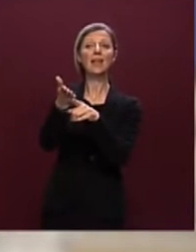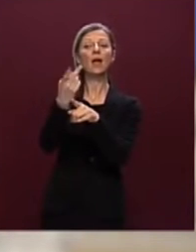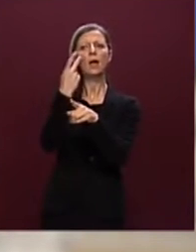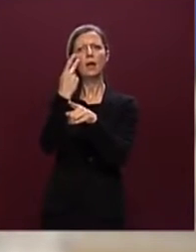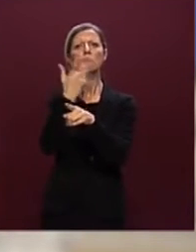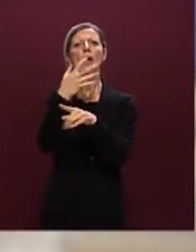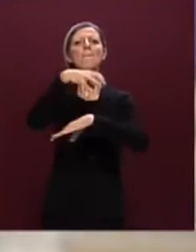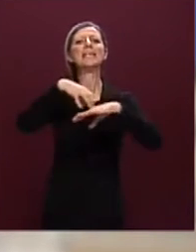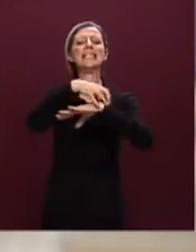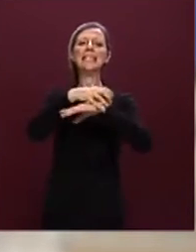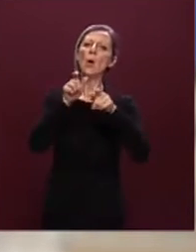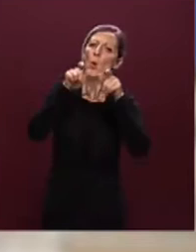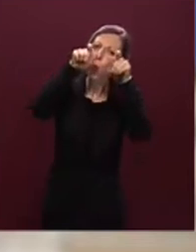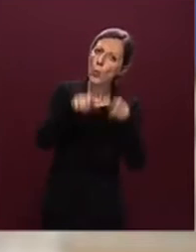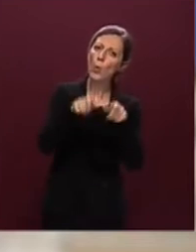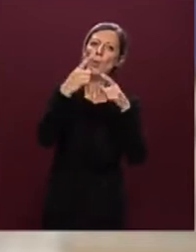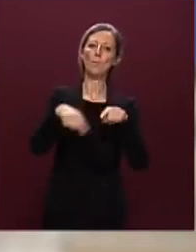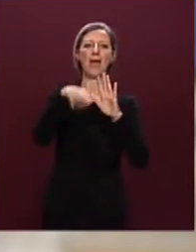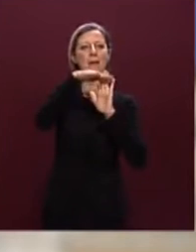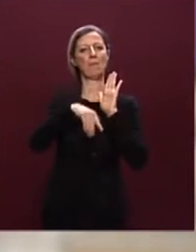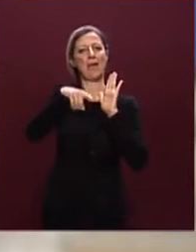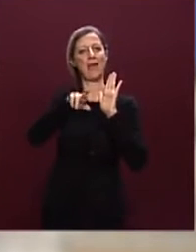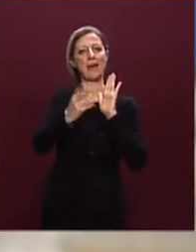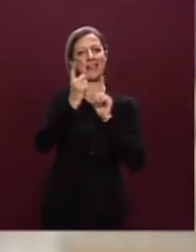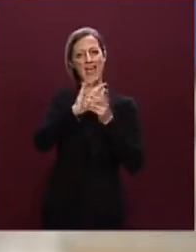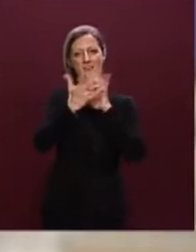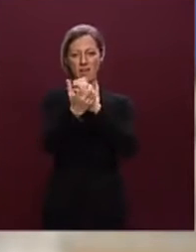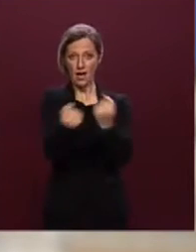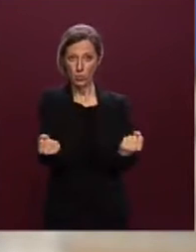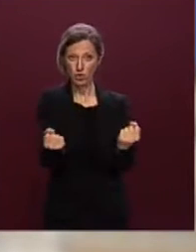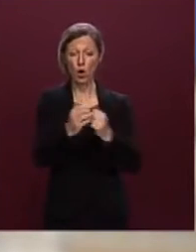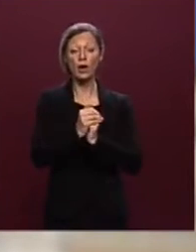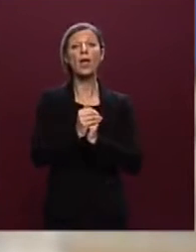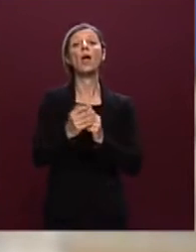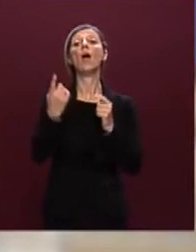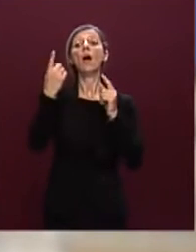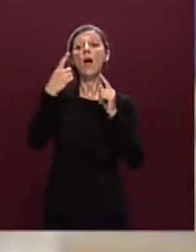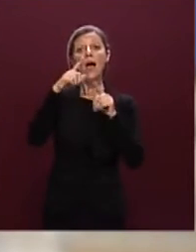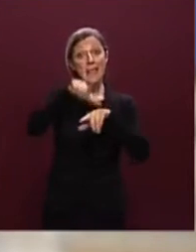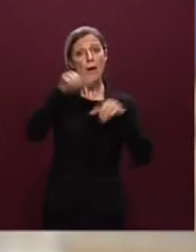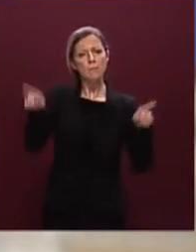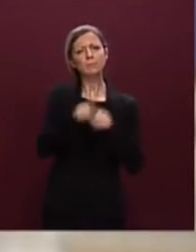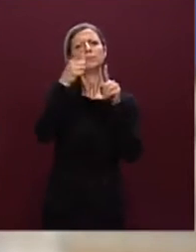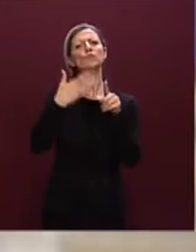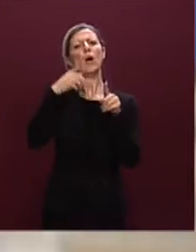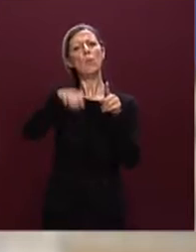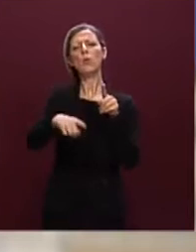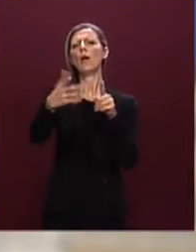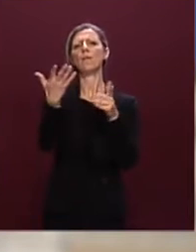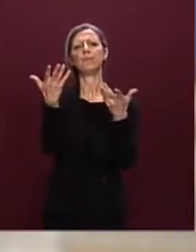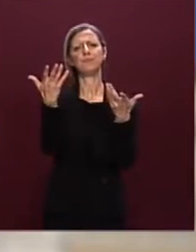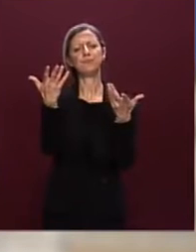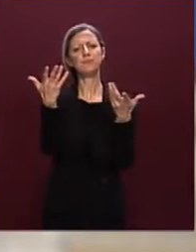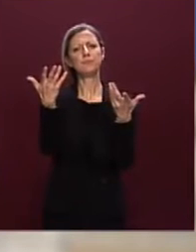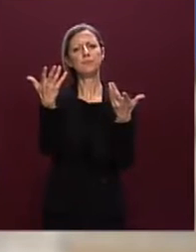un Ministero ad hoc per l'attuazione del Piano Nazionale di Ripesa e Resilienza. Al tempo stesso è stato individuato un lunghissimo